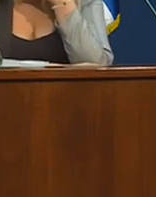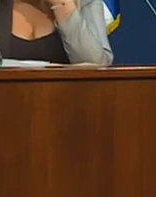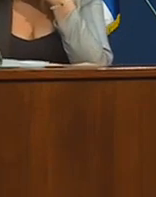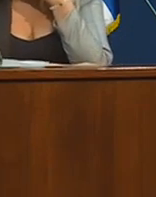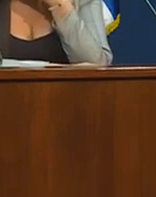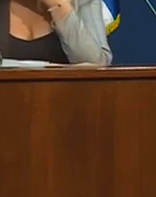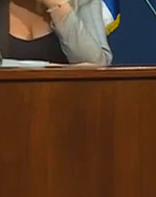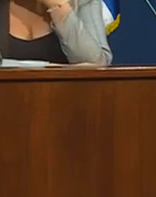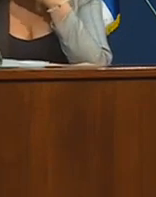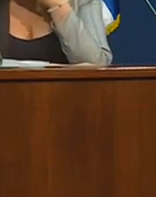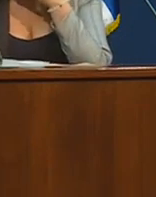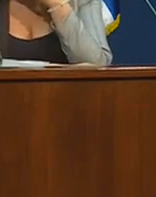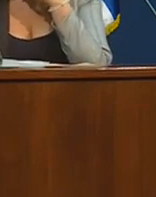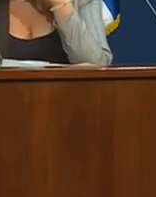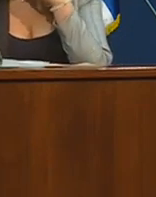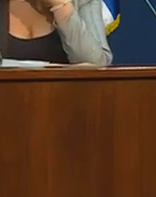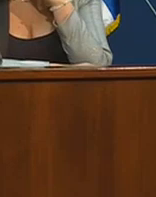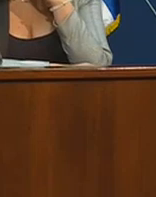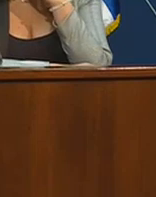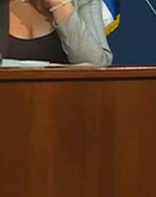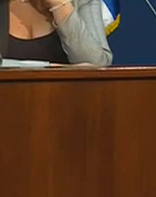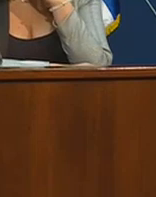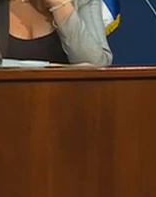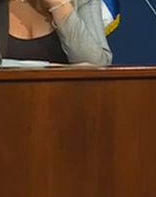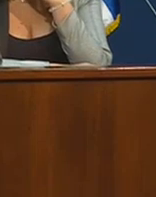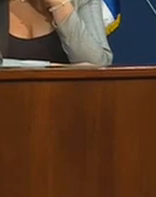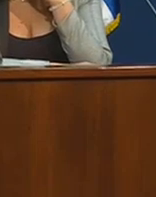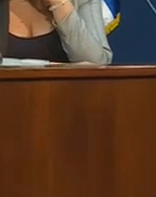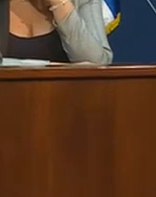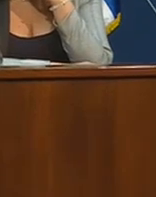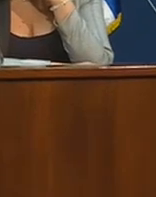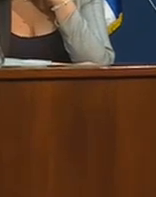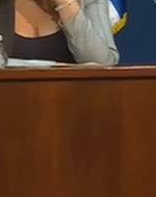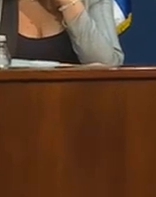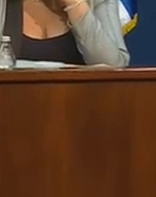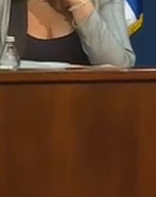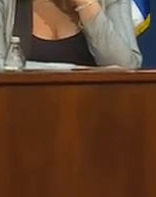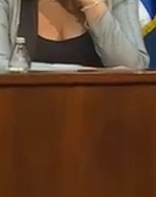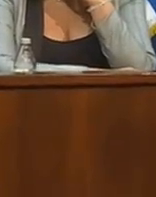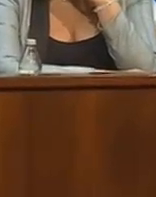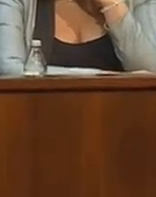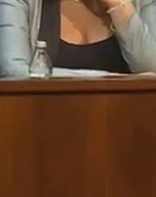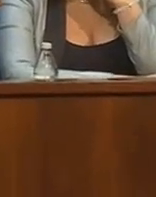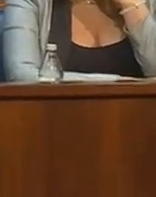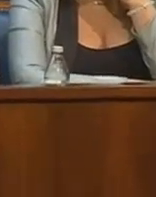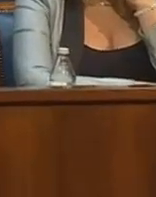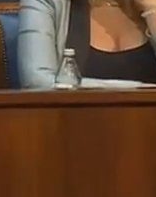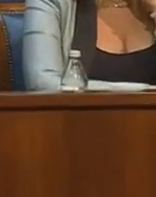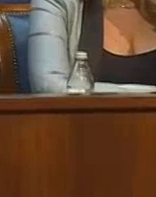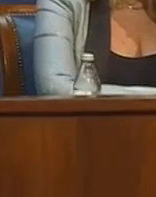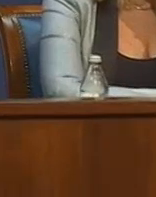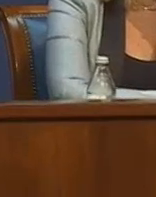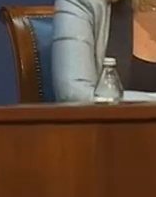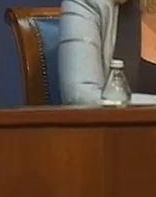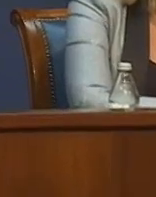to je to hvala hvala što se tiče aviona prvo da vam kažem ja bih ovde za